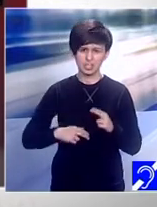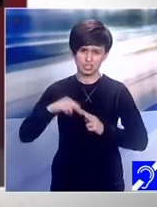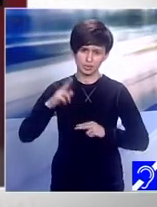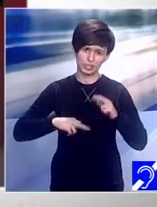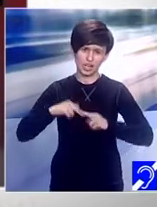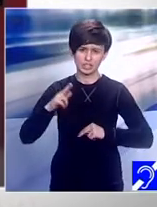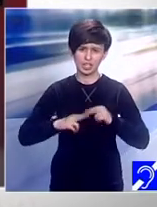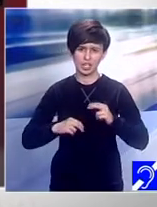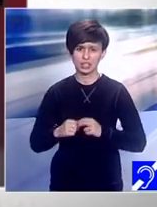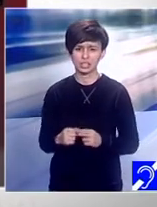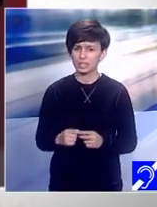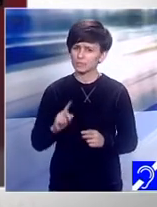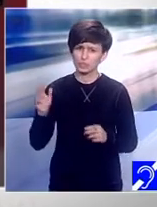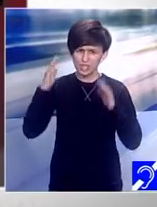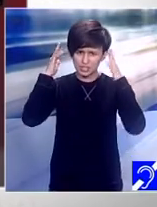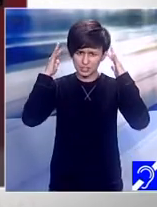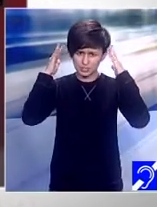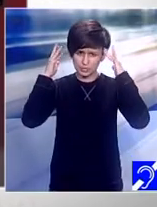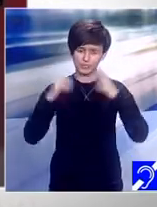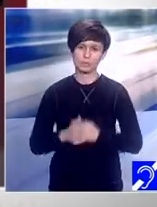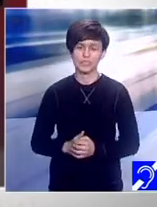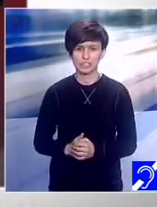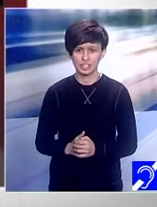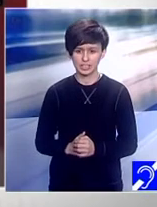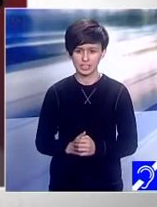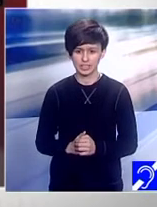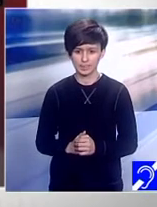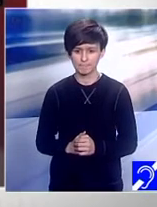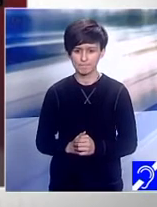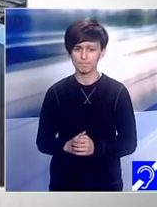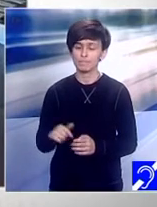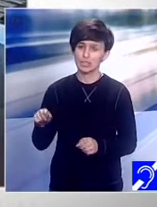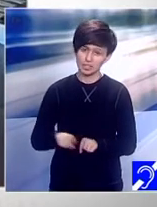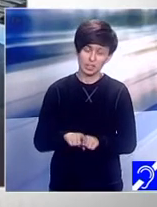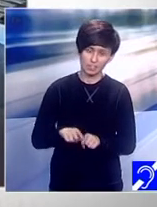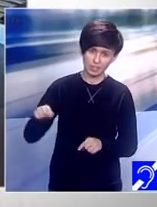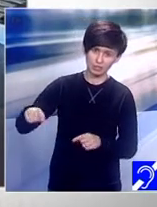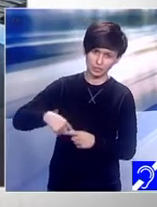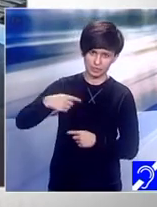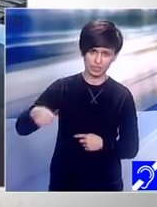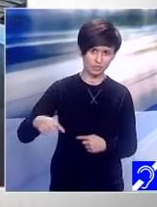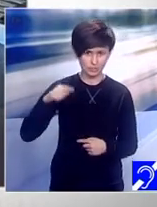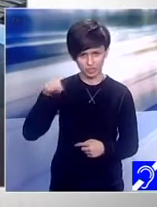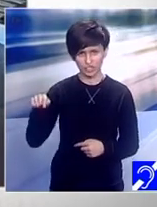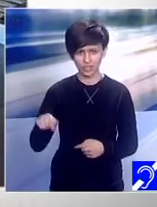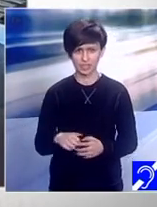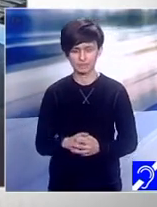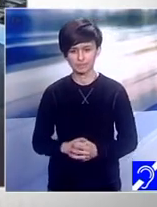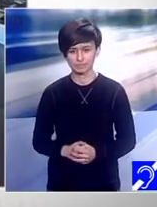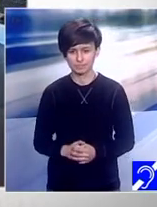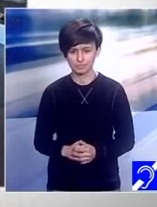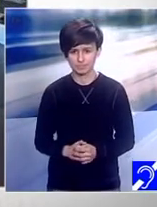sau știți? Nu-i veselie, nu-i asta. Și ei sunt așa. Preiau? Da. Preiau starea. Îți mai